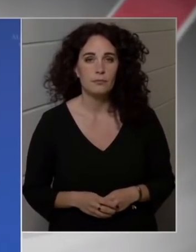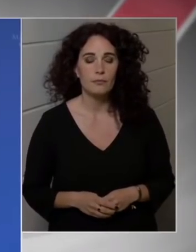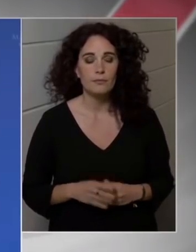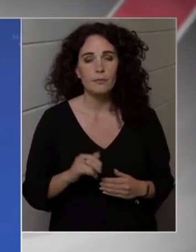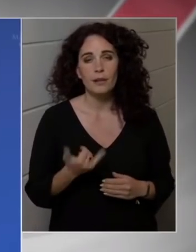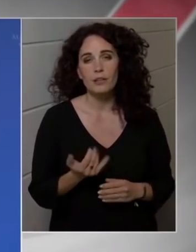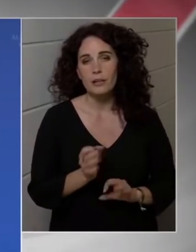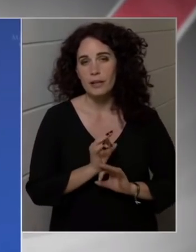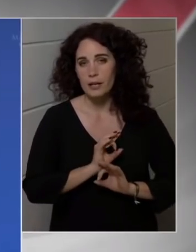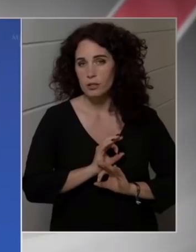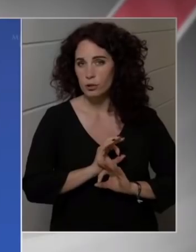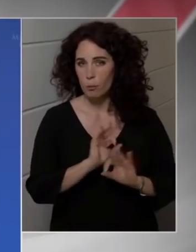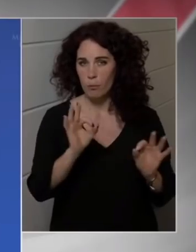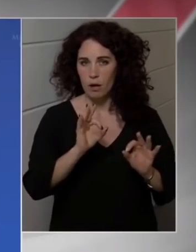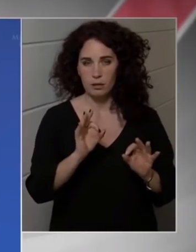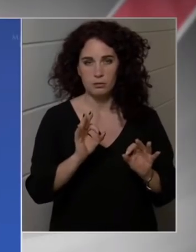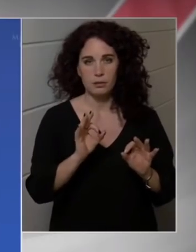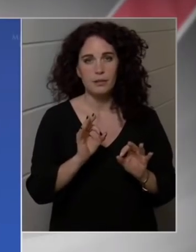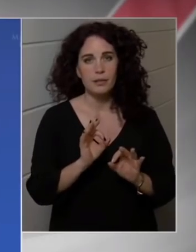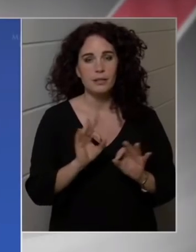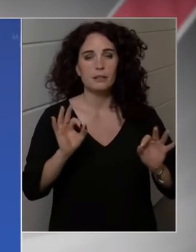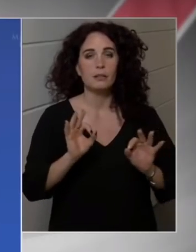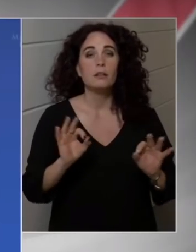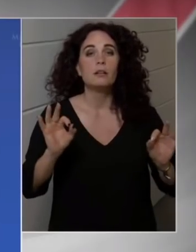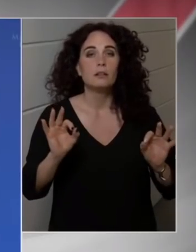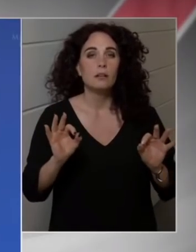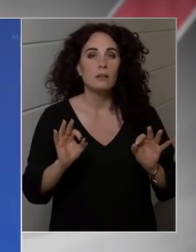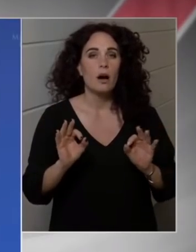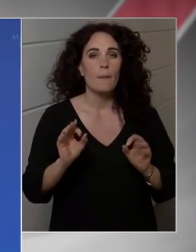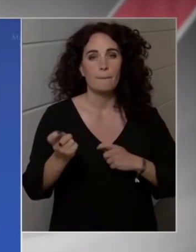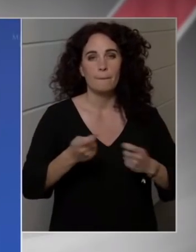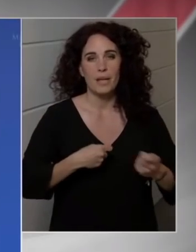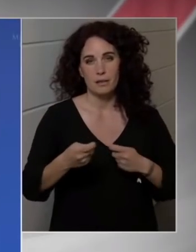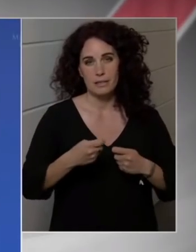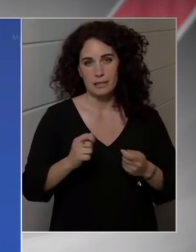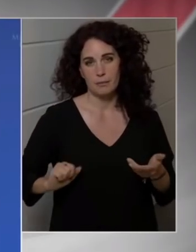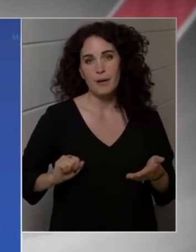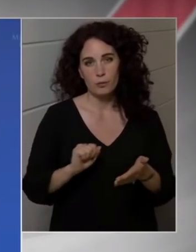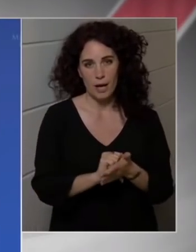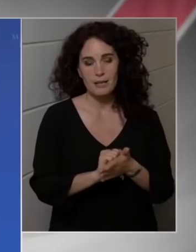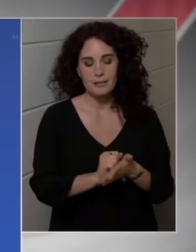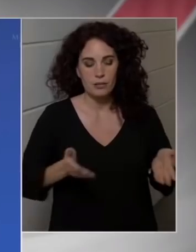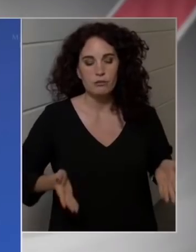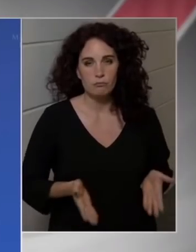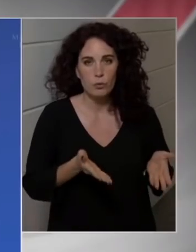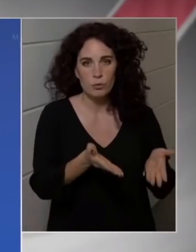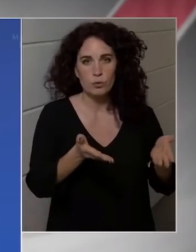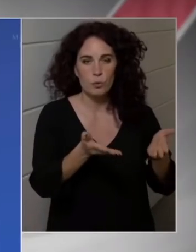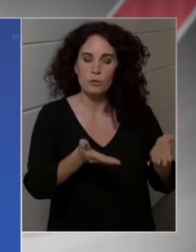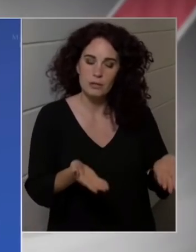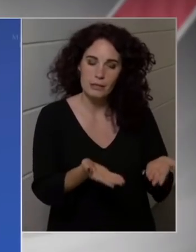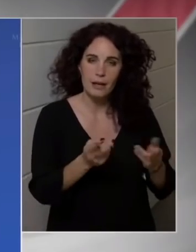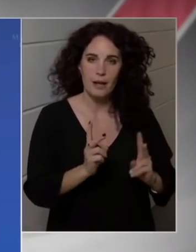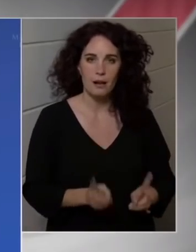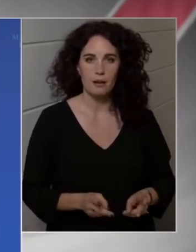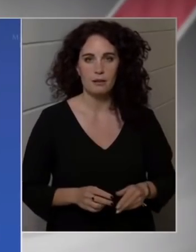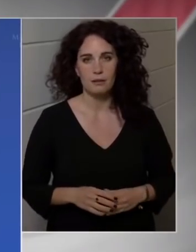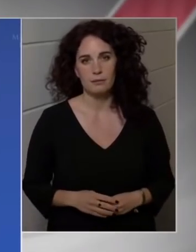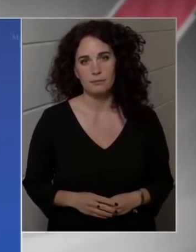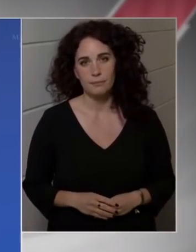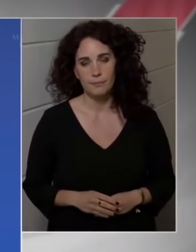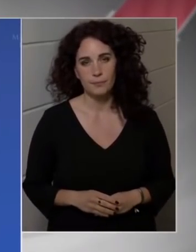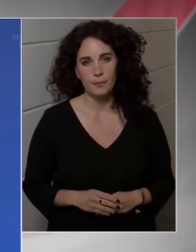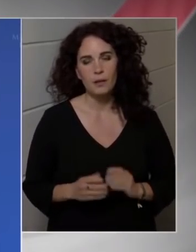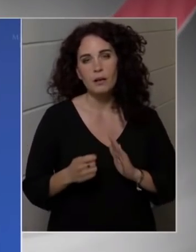másrésztről az állami beruházásokat át kell ütemezni, és egyre jobban,